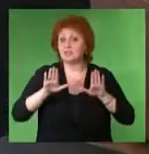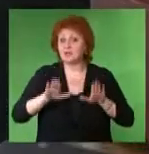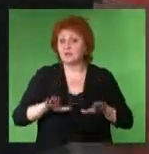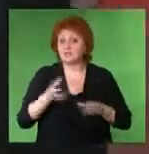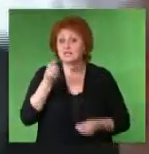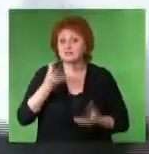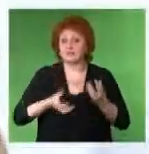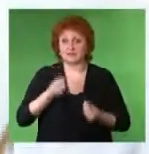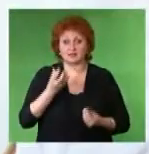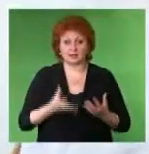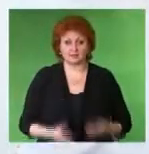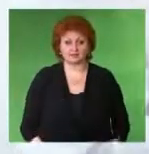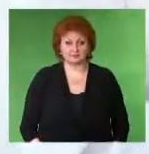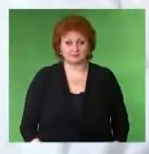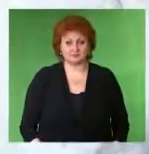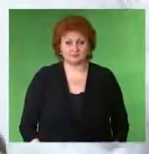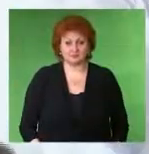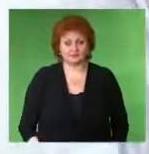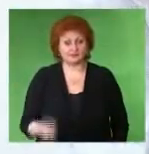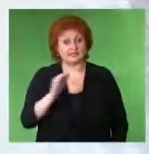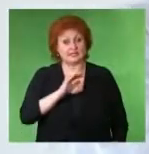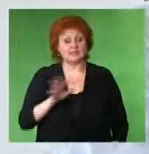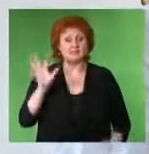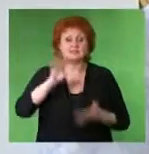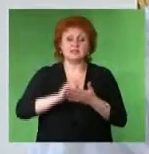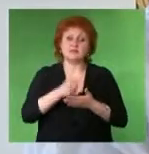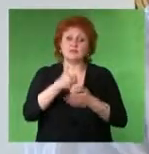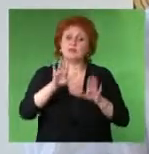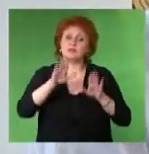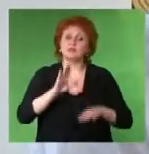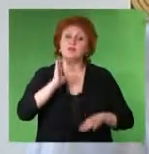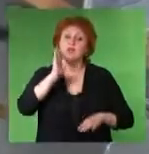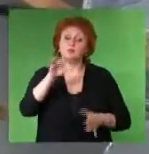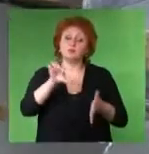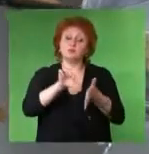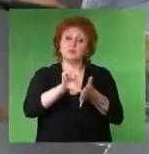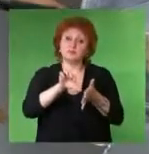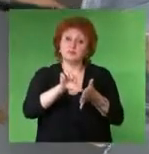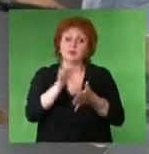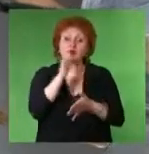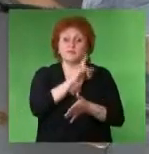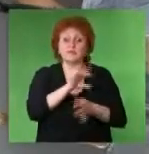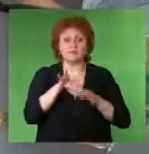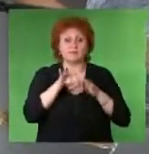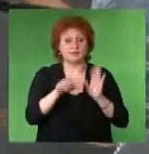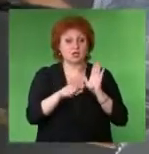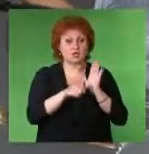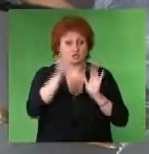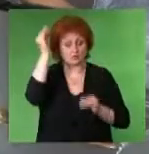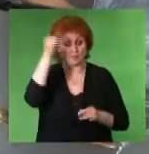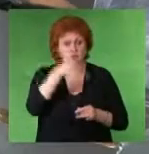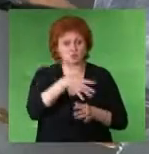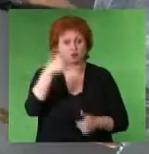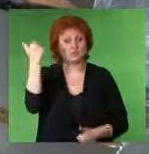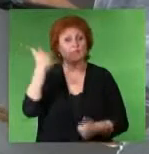И третье место – Светлоградское благочиние Ребята, занявшие первое место, будут представлять Ставрополье во время проведения